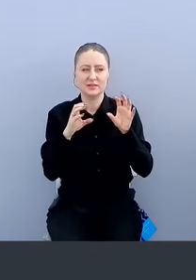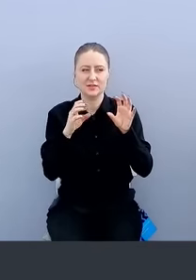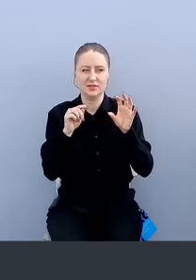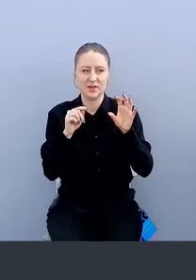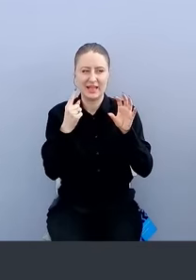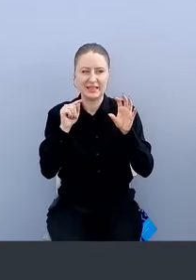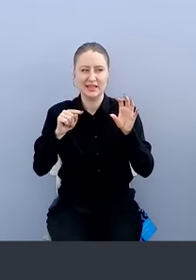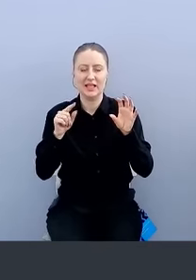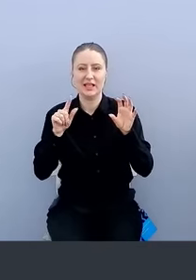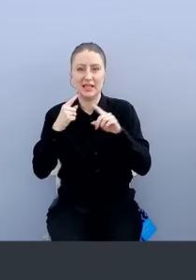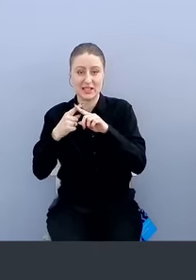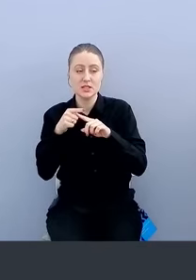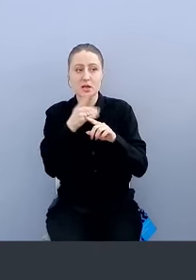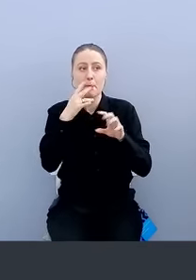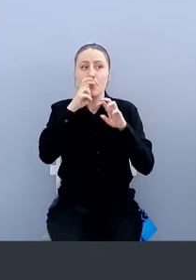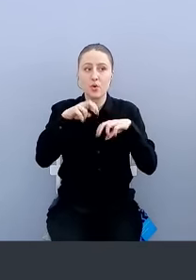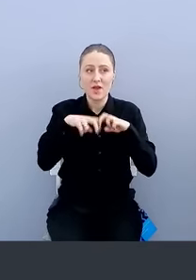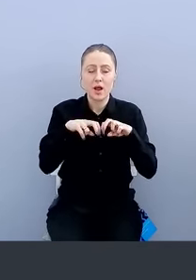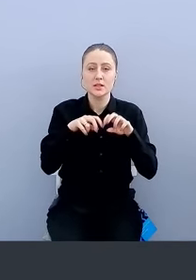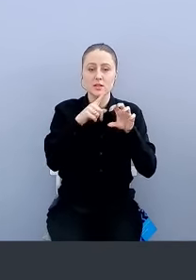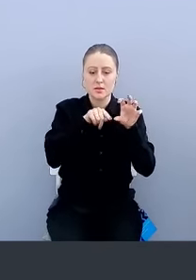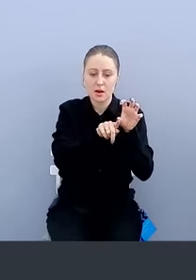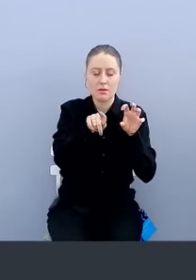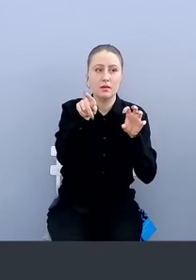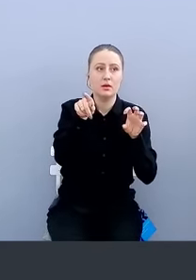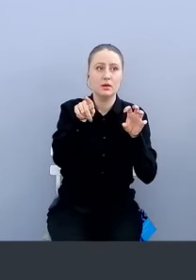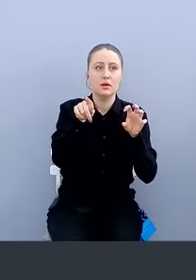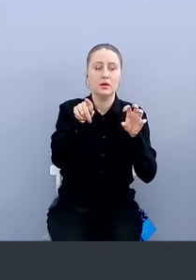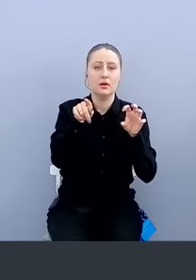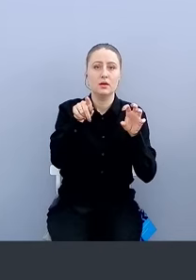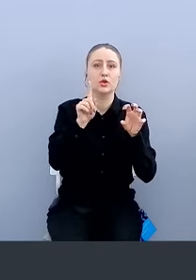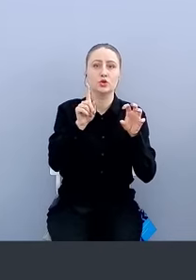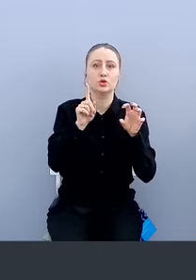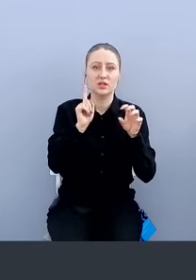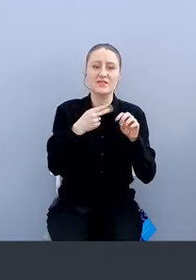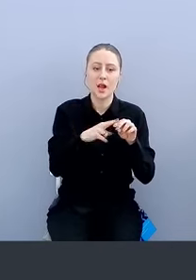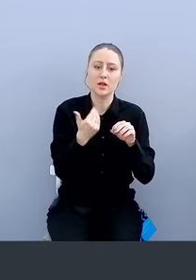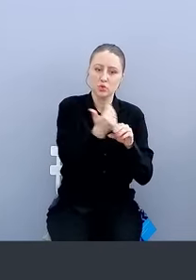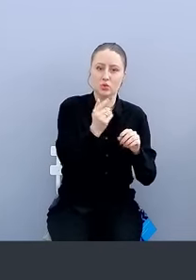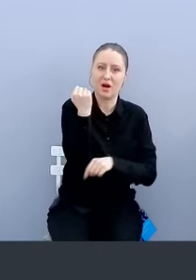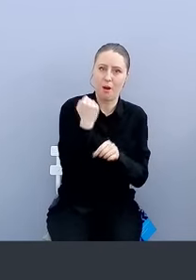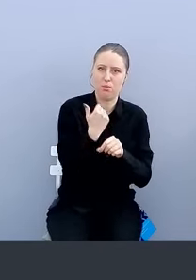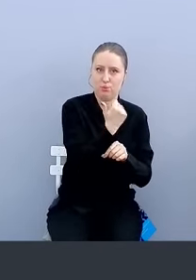аутентификации, есть проверяется то, что это корпоративное устройство.